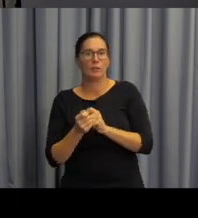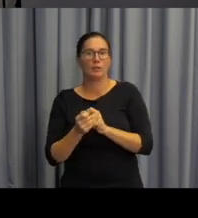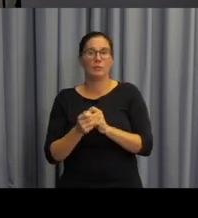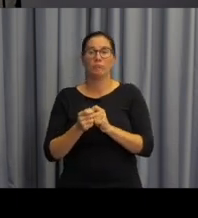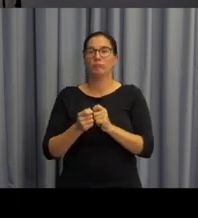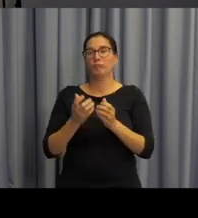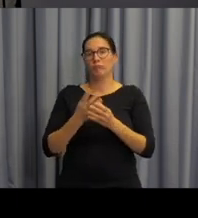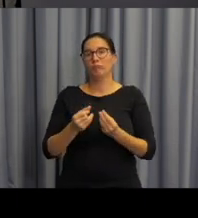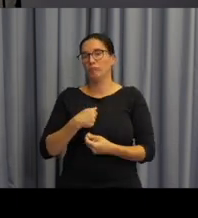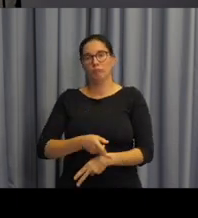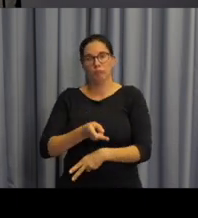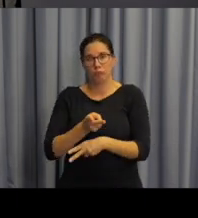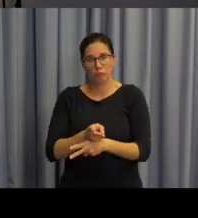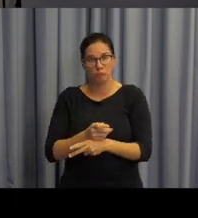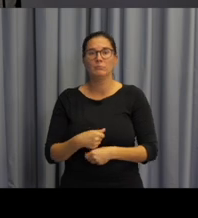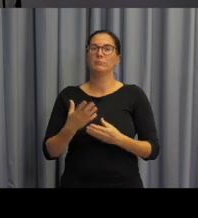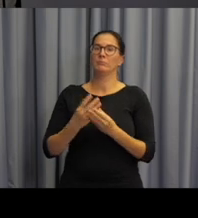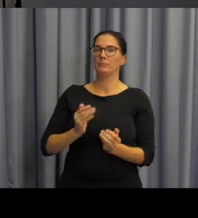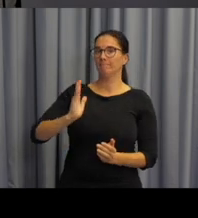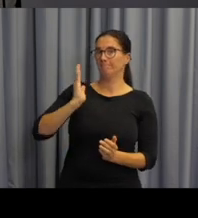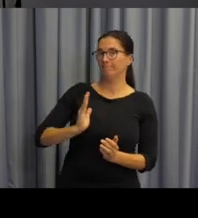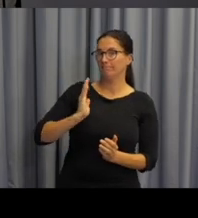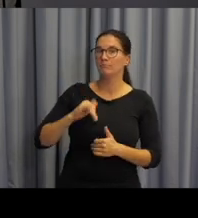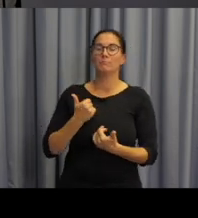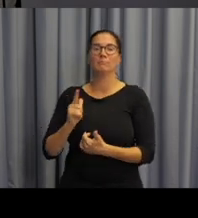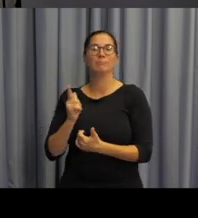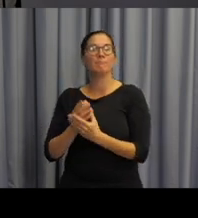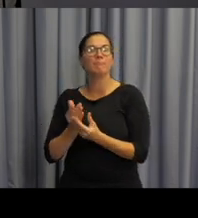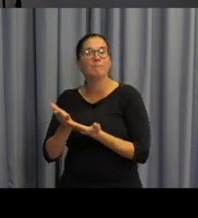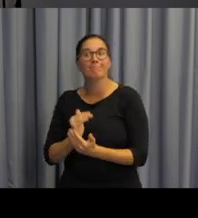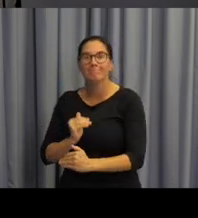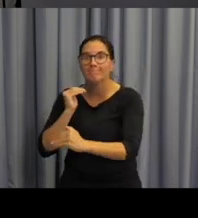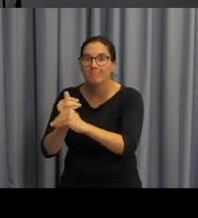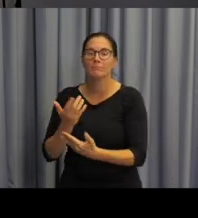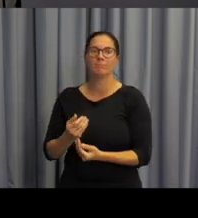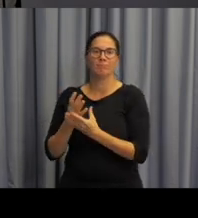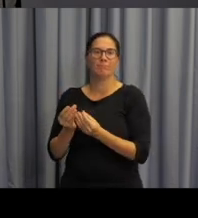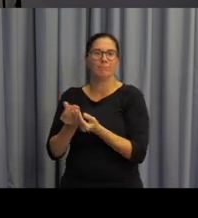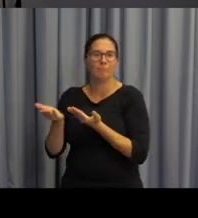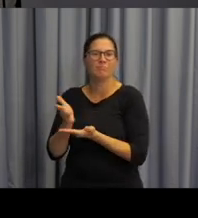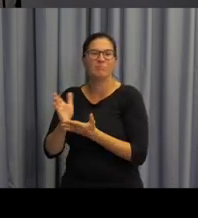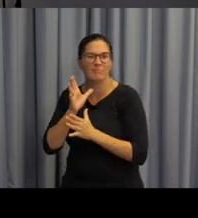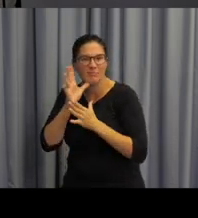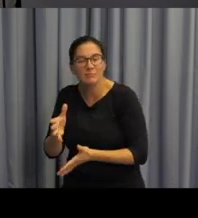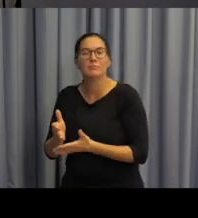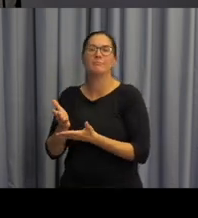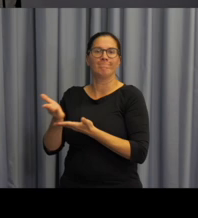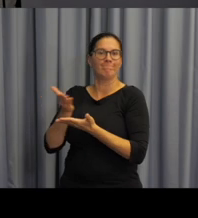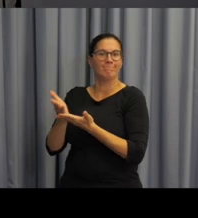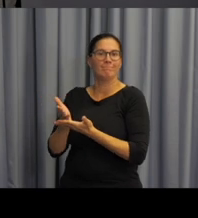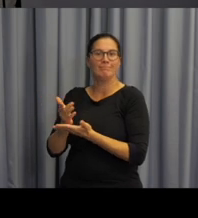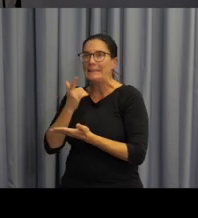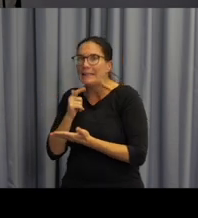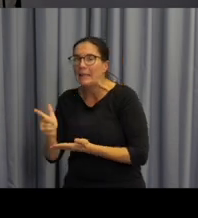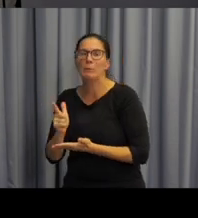nepříznaková neutrálnost ve vztahu osob, formálnost, rovnost či solidarita, sympatie, antipatie. A ty